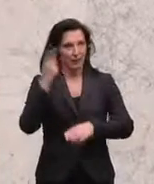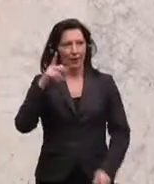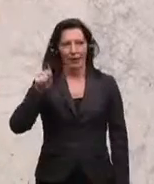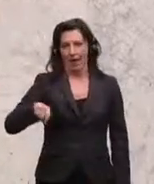Fall war.